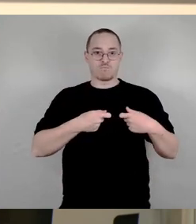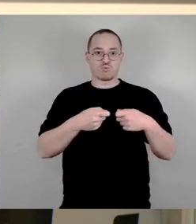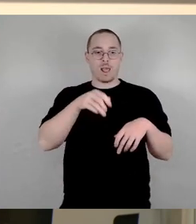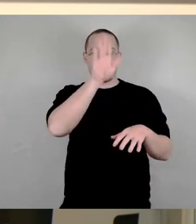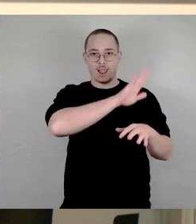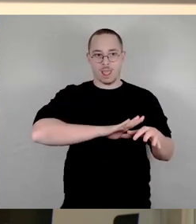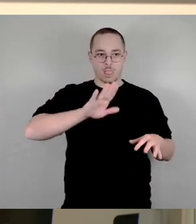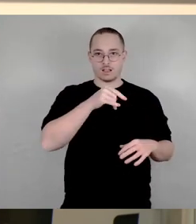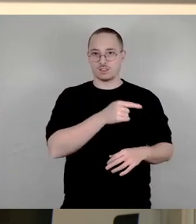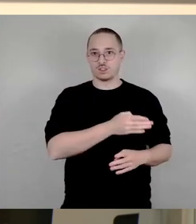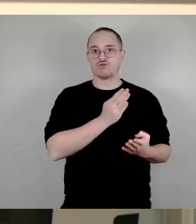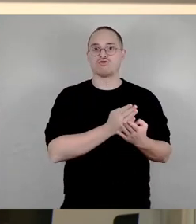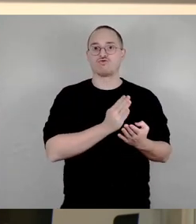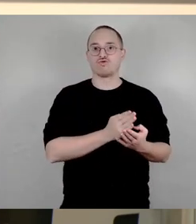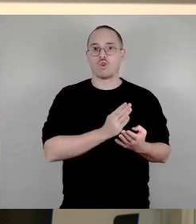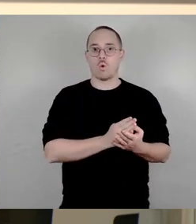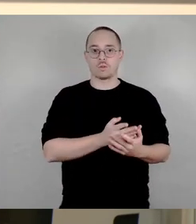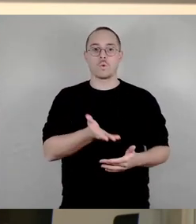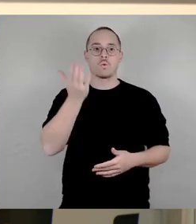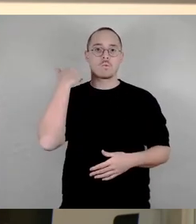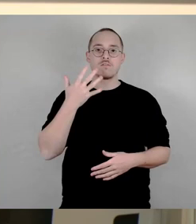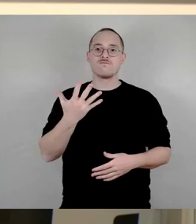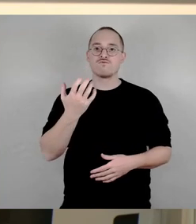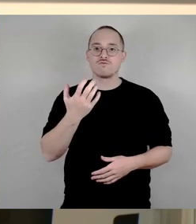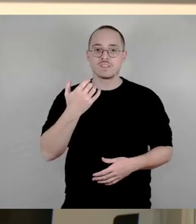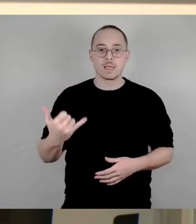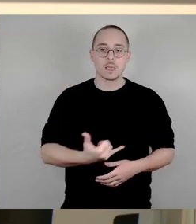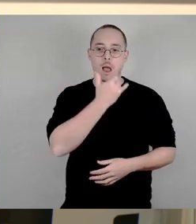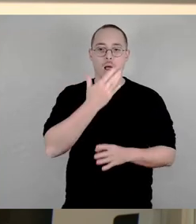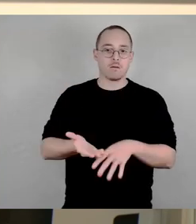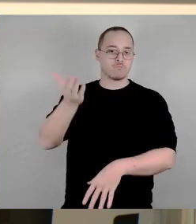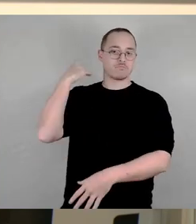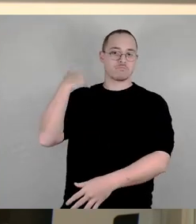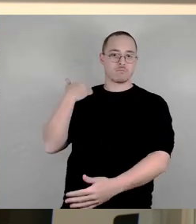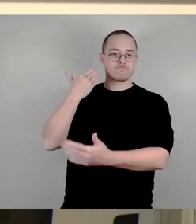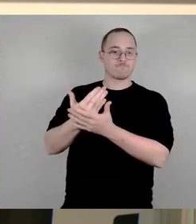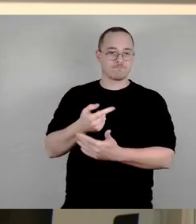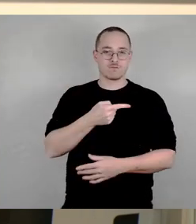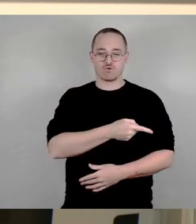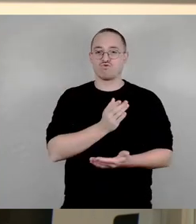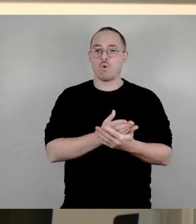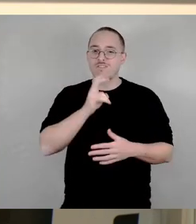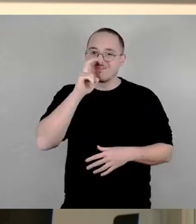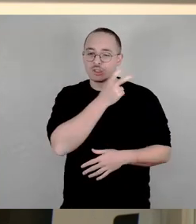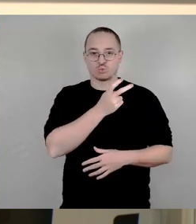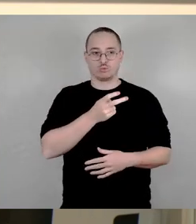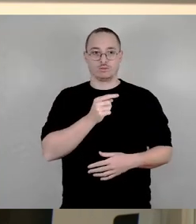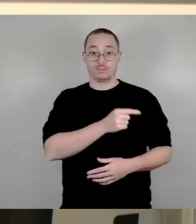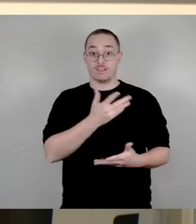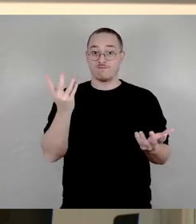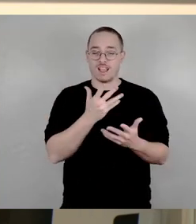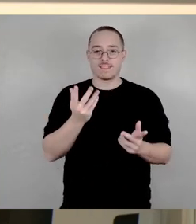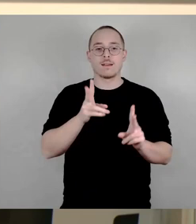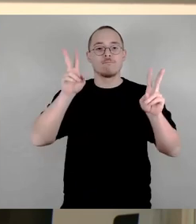Jahren derartige Versuche gab, Stichwort Baulandsteuer, die allesamt wieder nach wenigen Jahren kassiert wurden,